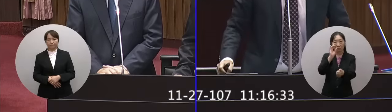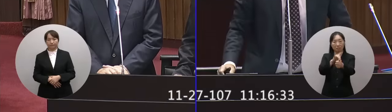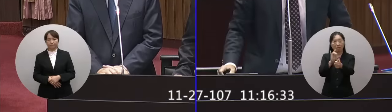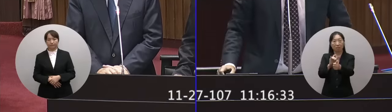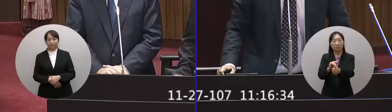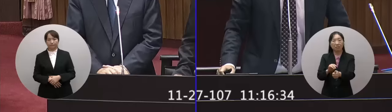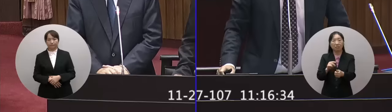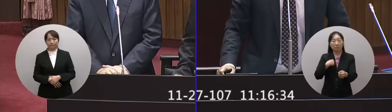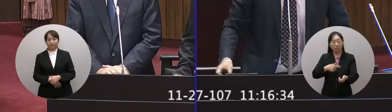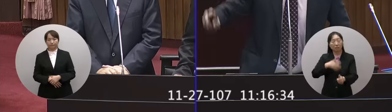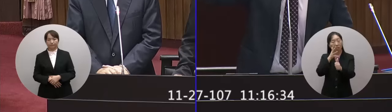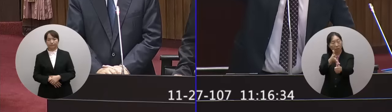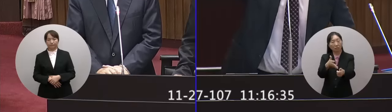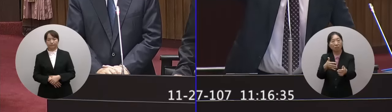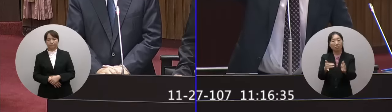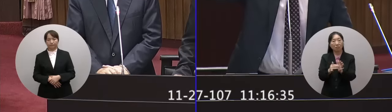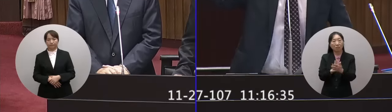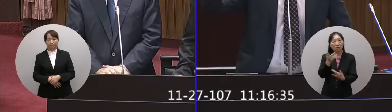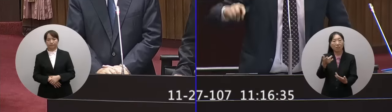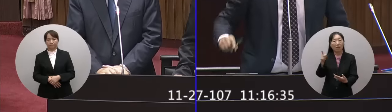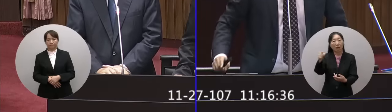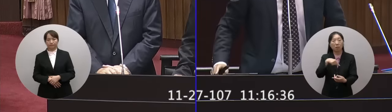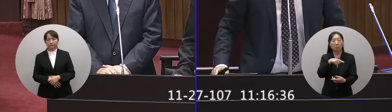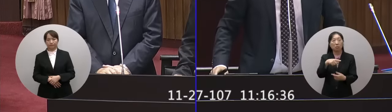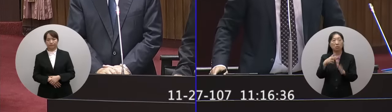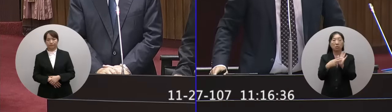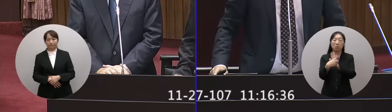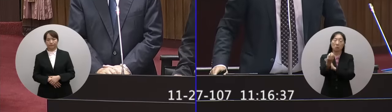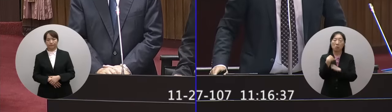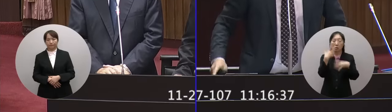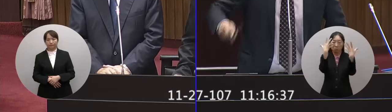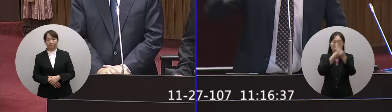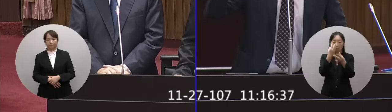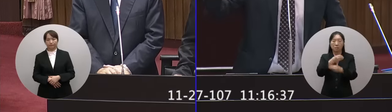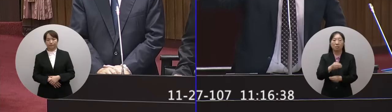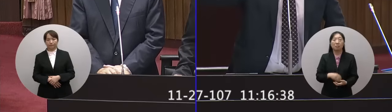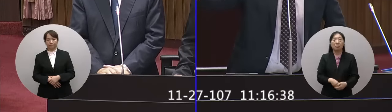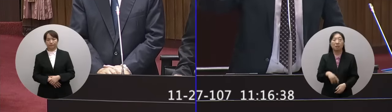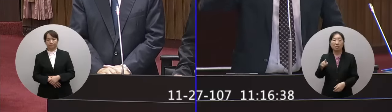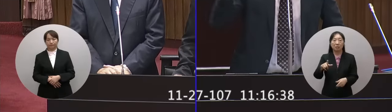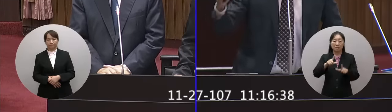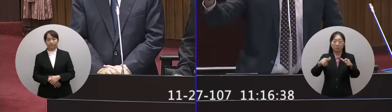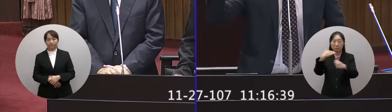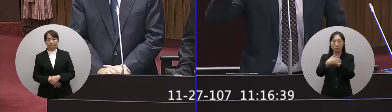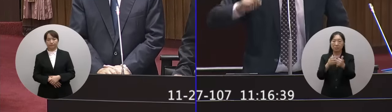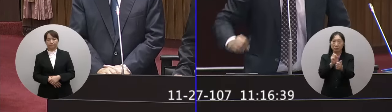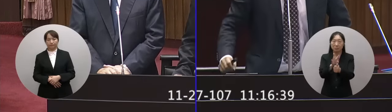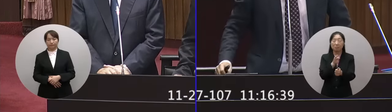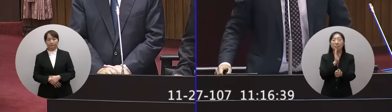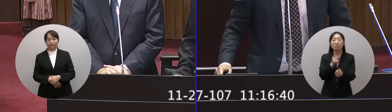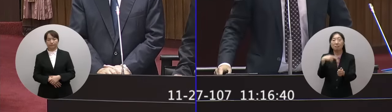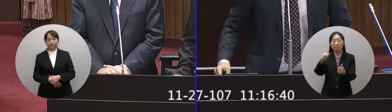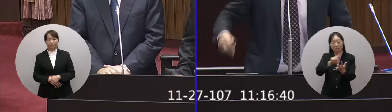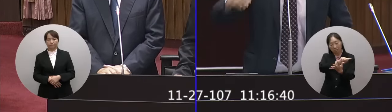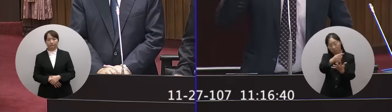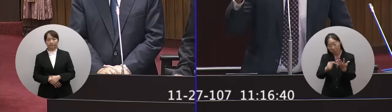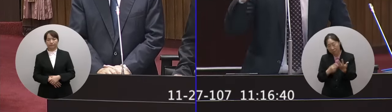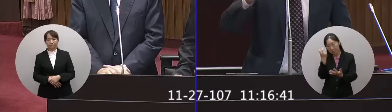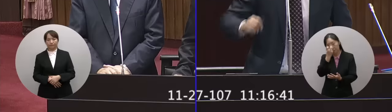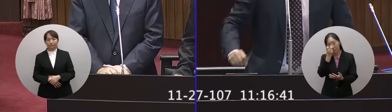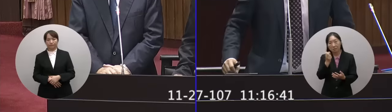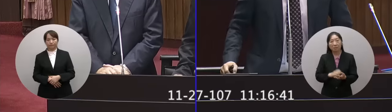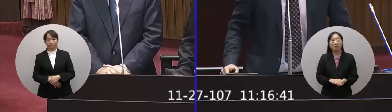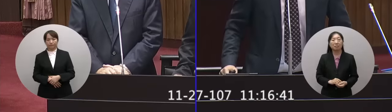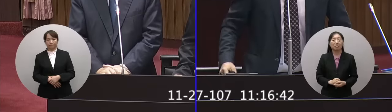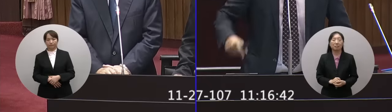出這個問題了以後他們說黃委員你誤會了我們的大保養是滾動式檢討所以我們